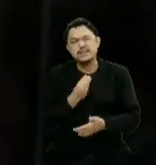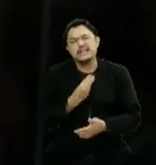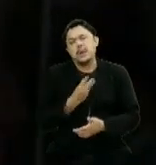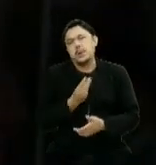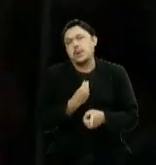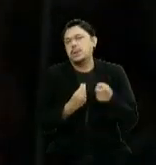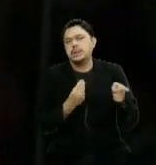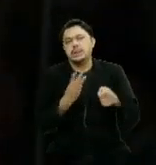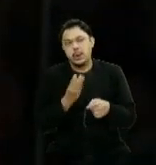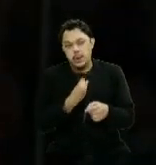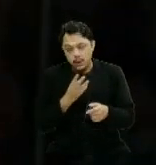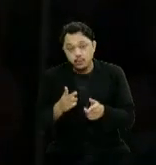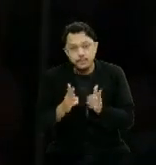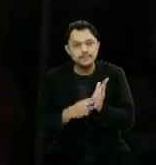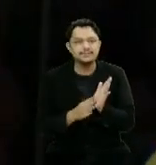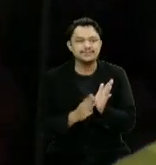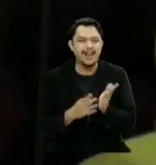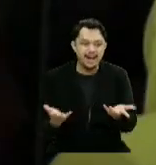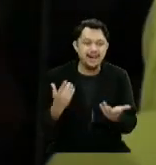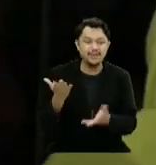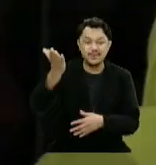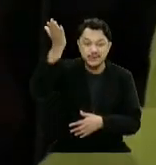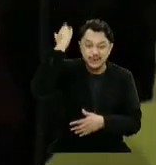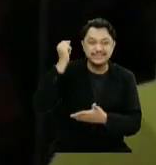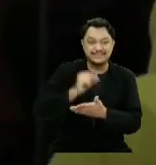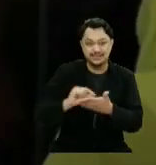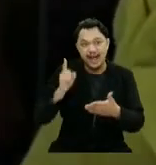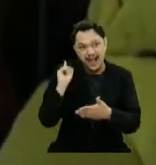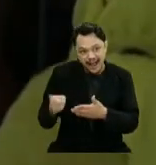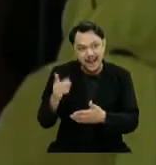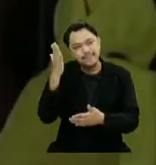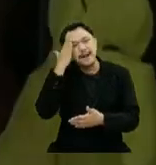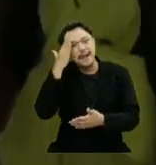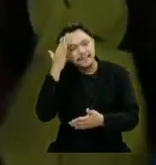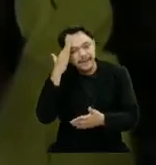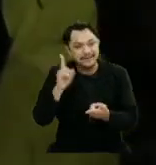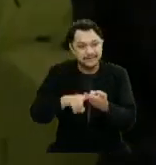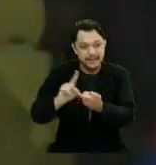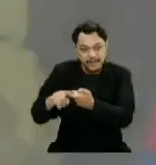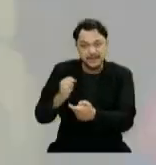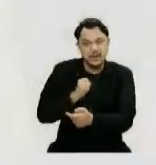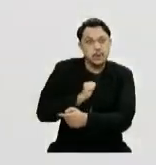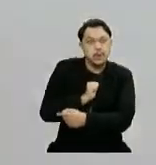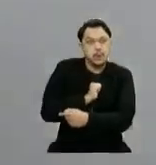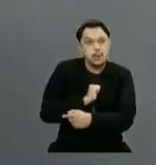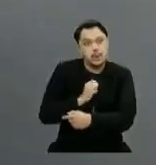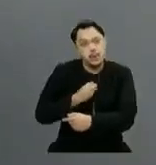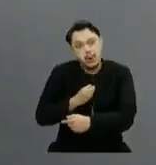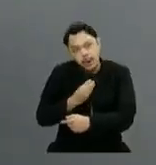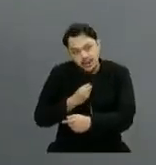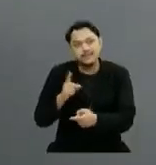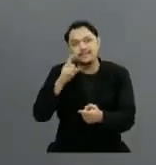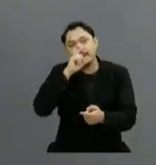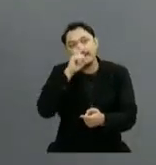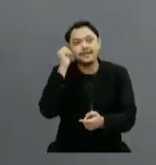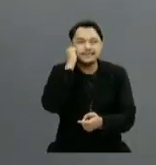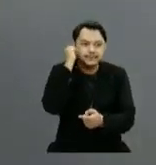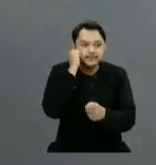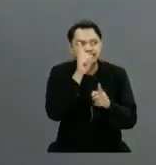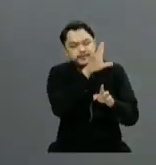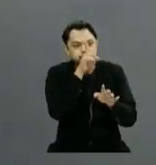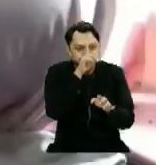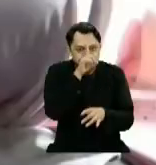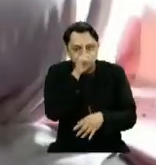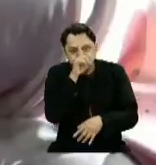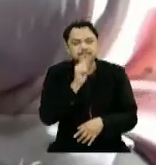Bagaimana kita kalau sekolah dulu, kalau takut sama teman, biar orang tua tidak mau ditanya. Menikapi hal tersebut, Dinas